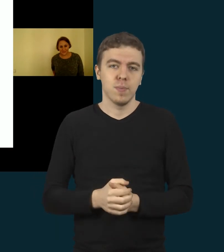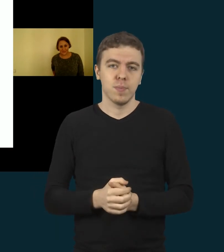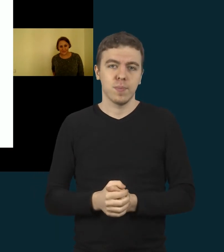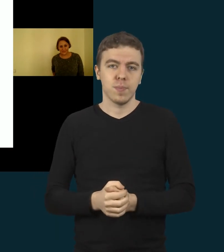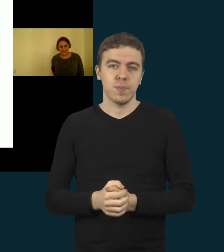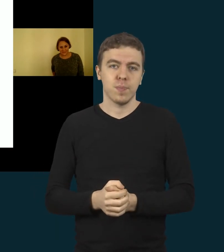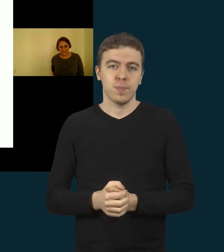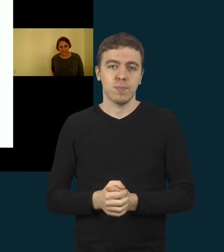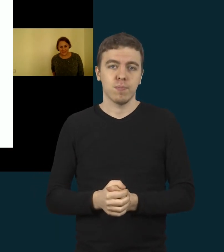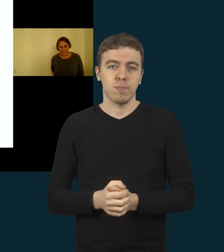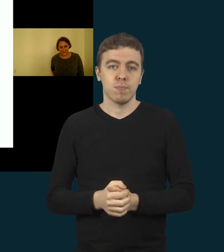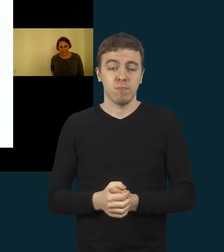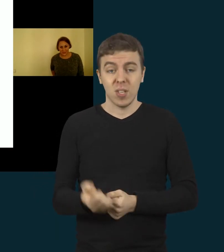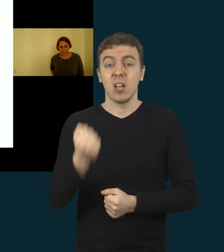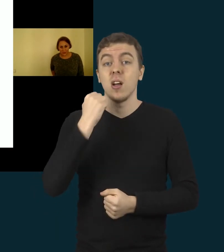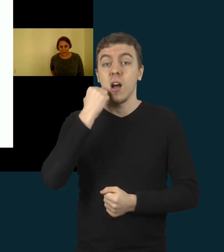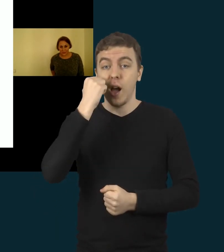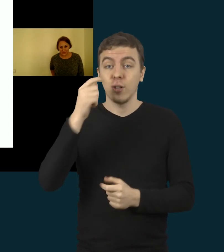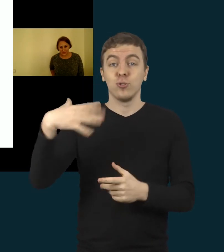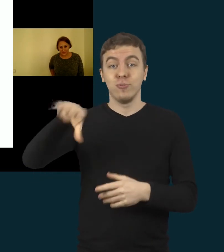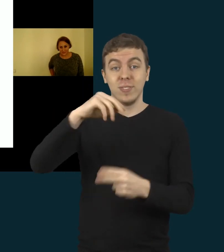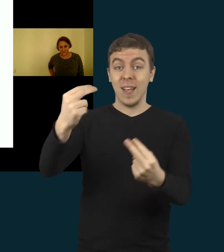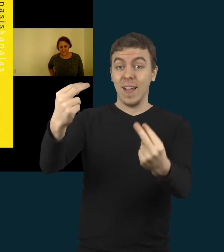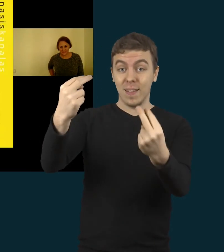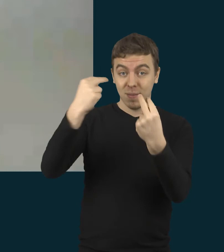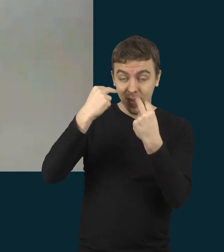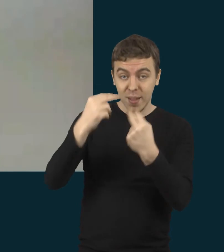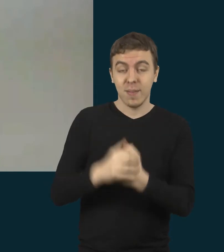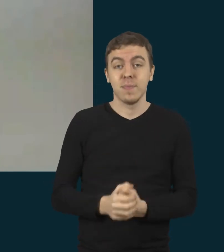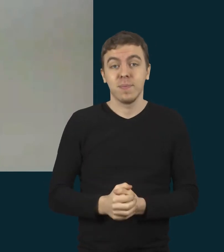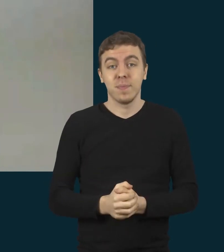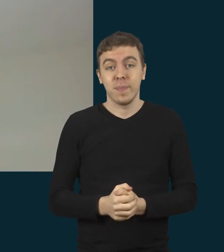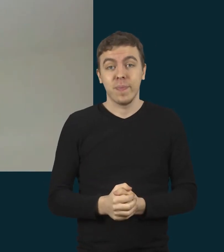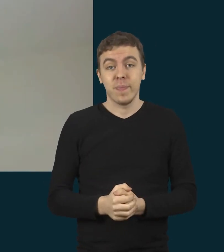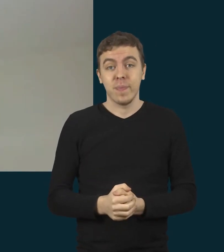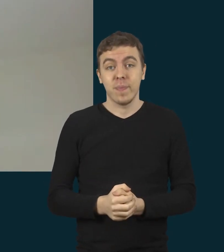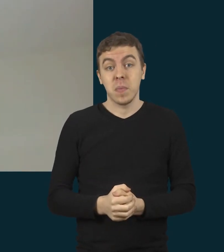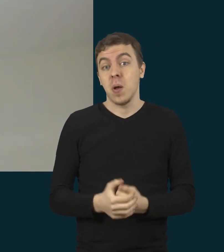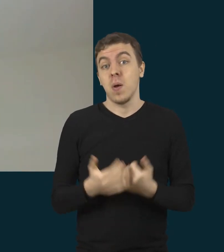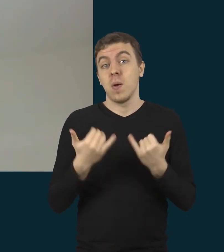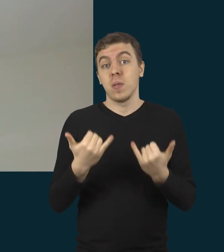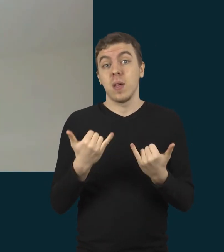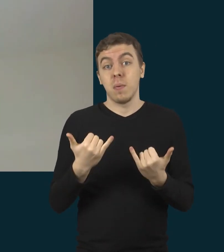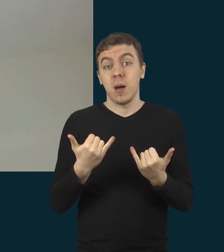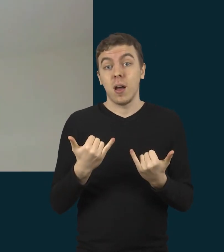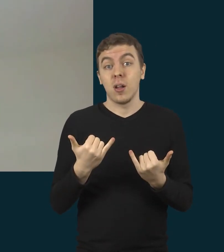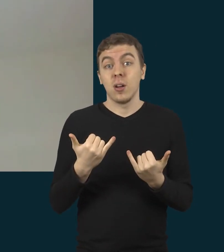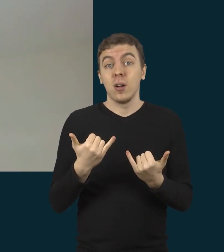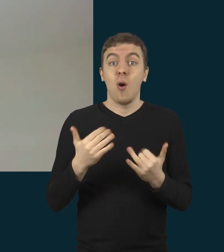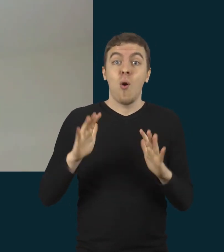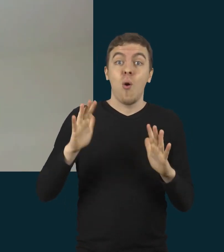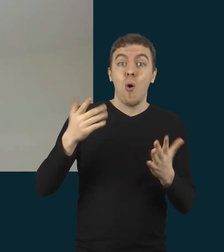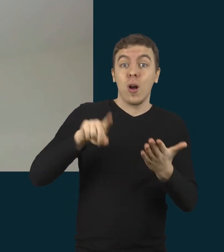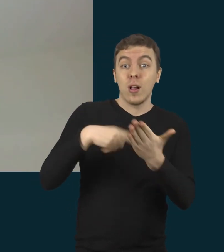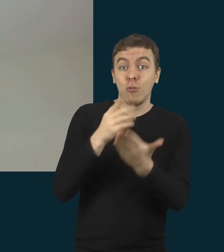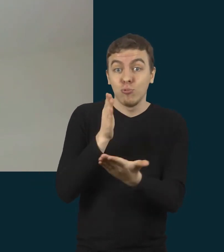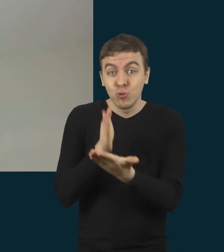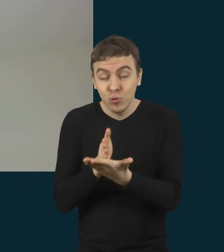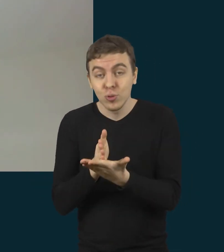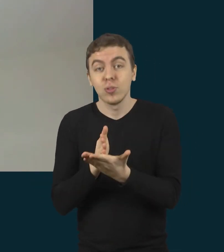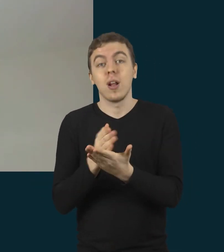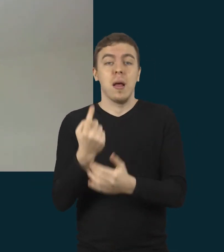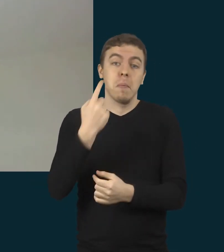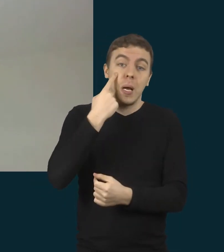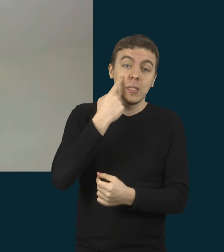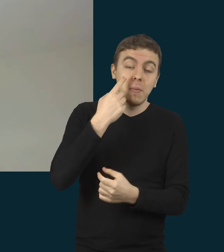Tai ačiū Jums labai uždėmėsi ir nežinau, dabar jeigu yra kažkokių klausimų arba pastebėjimo,